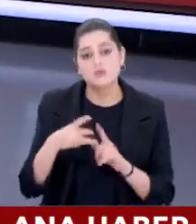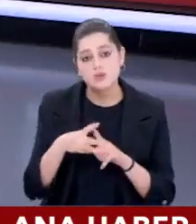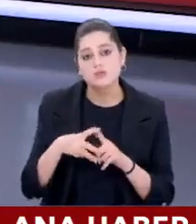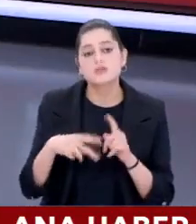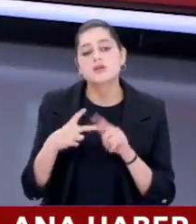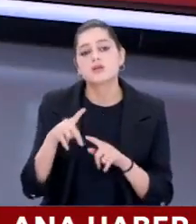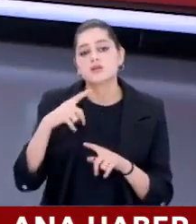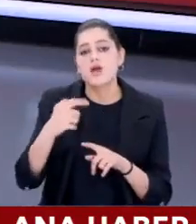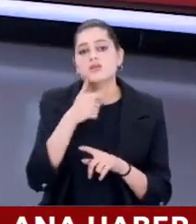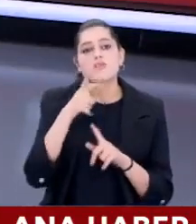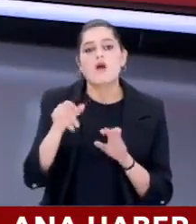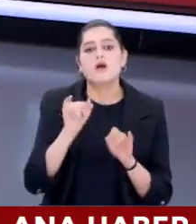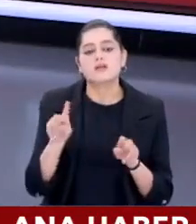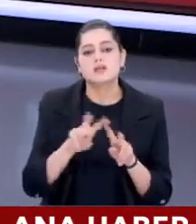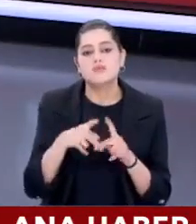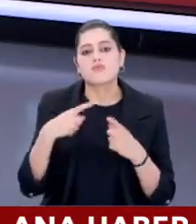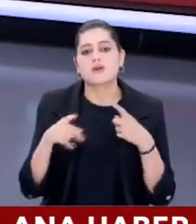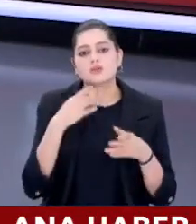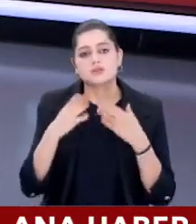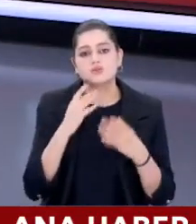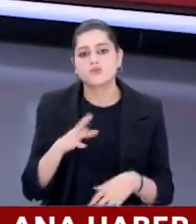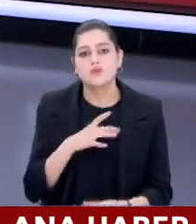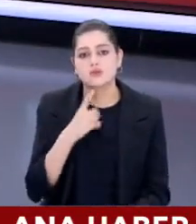diğeri Lukashenko'yla ilgili. İki farklı yayın organının saptamalarıydı bunlar. Şimdi.